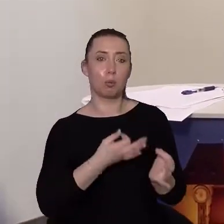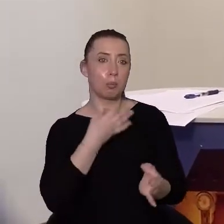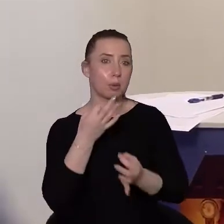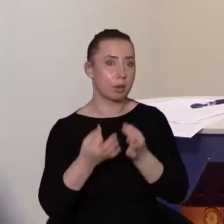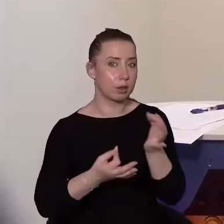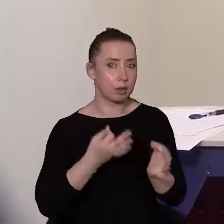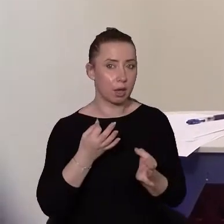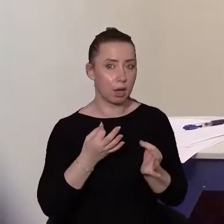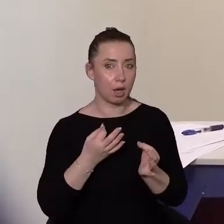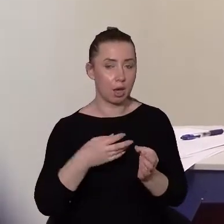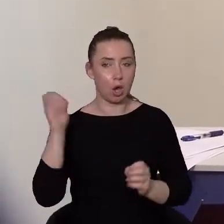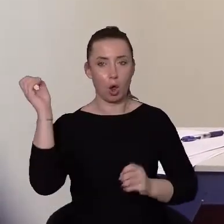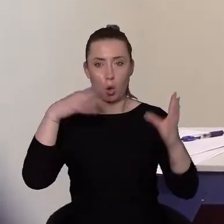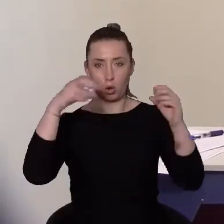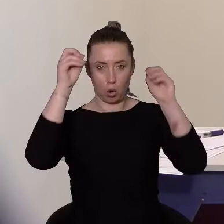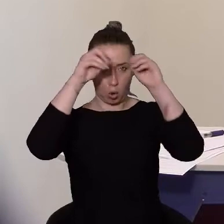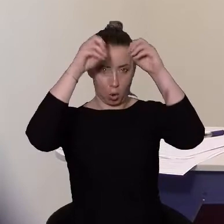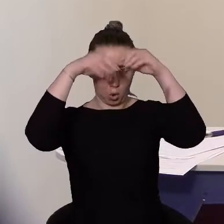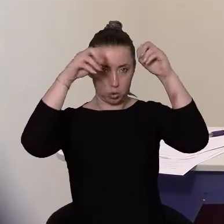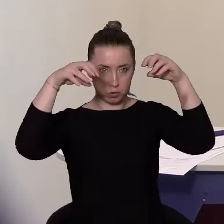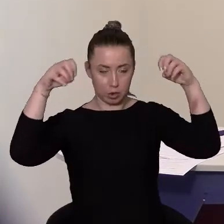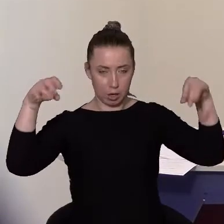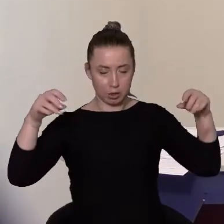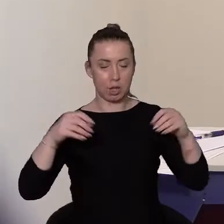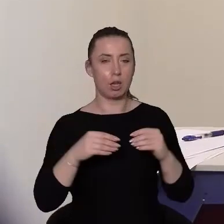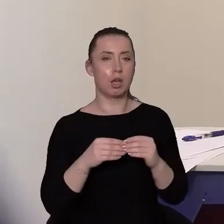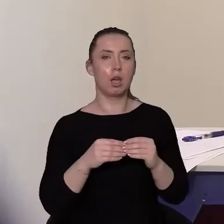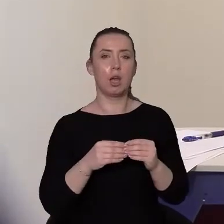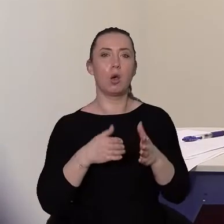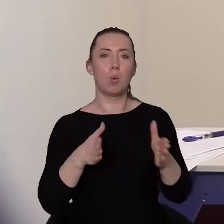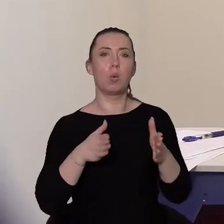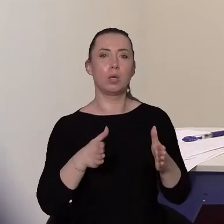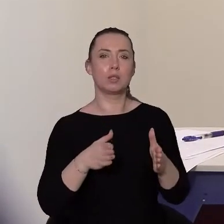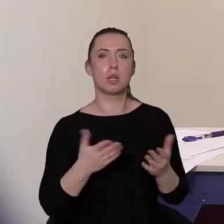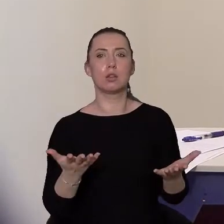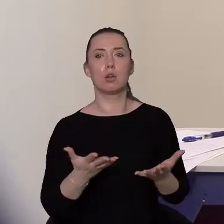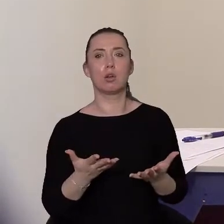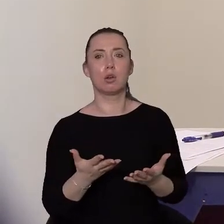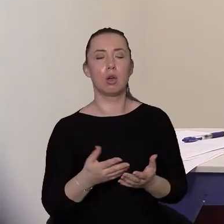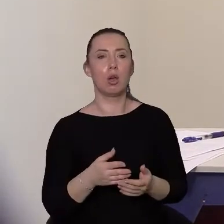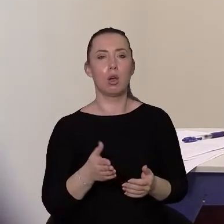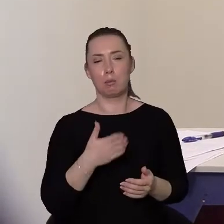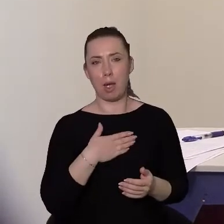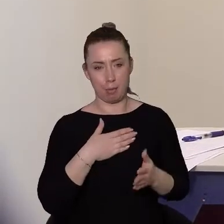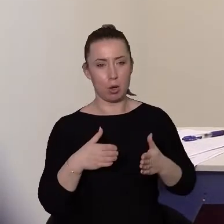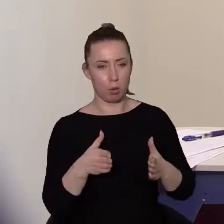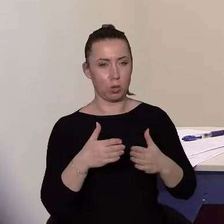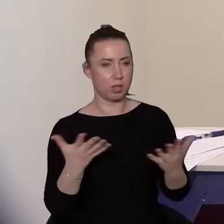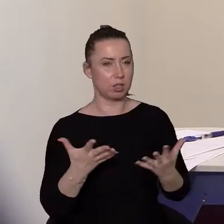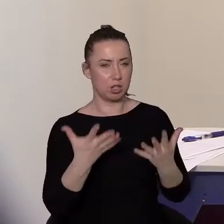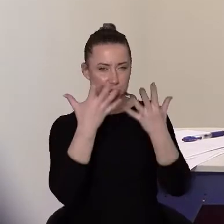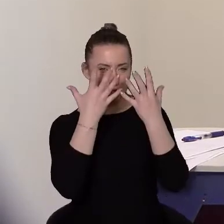Pytanie o oświetlenie na ulicach w Toruniu. Czy miasto planuje zrezygnować z oszczędności w tym zakresie? Są takie miejsca, gdzie naprawdę jest ciemno i